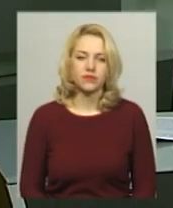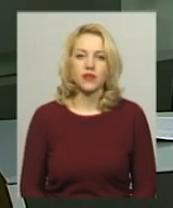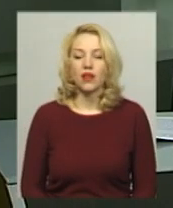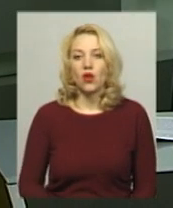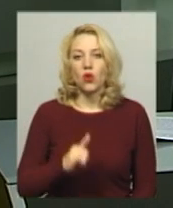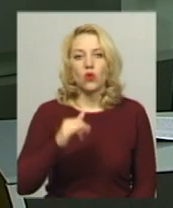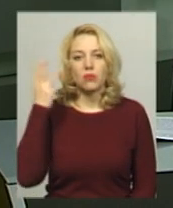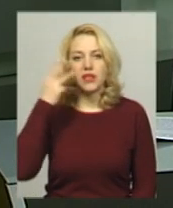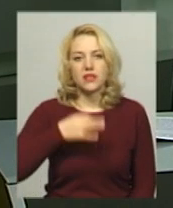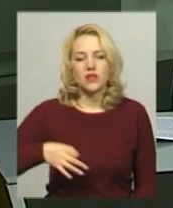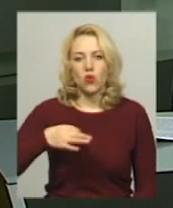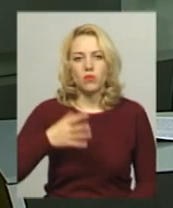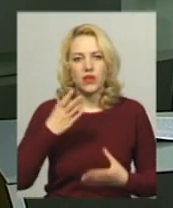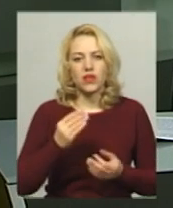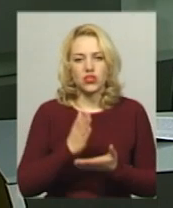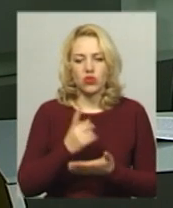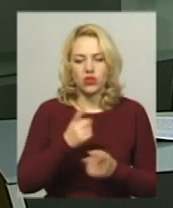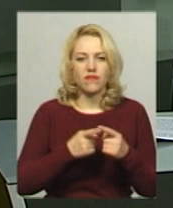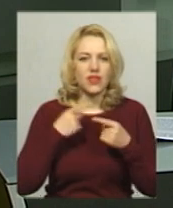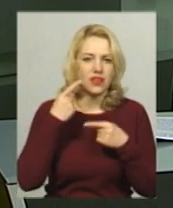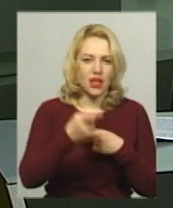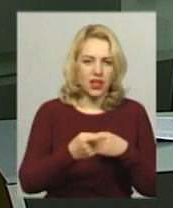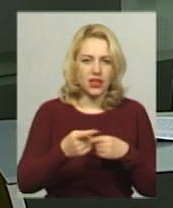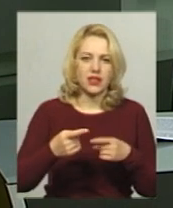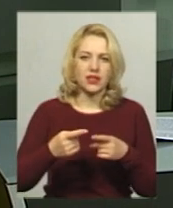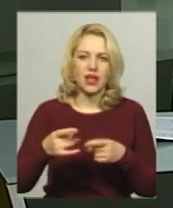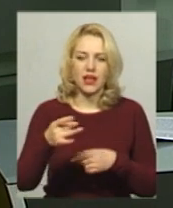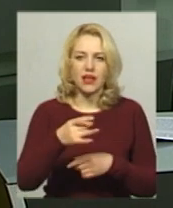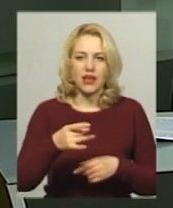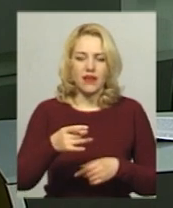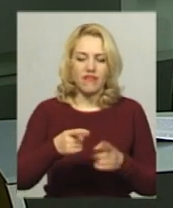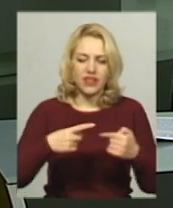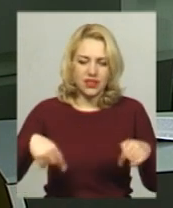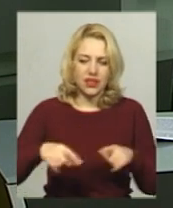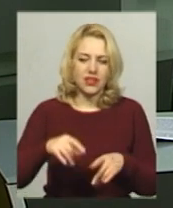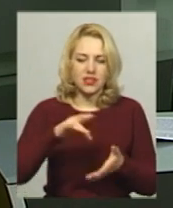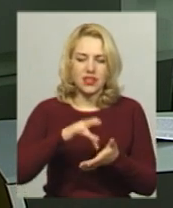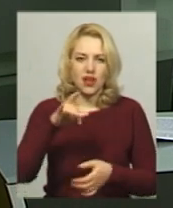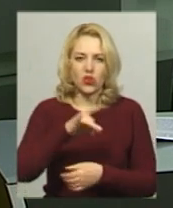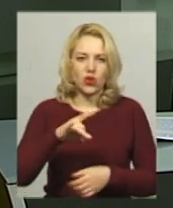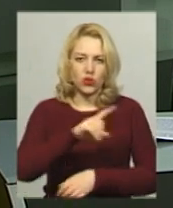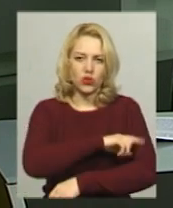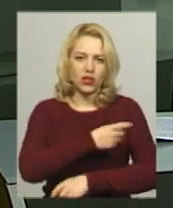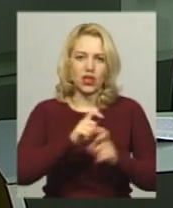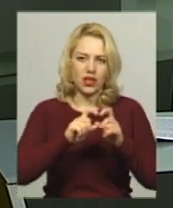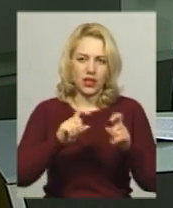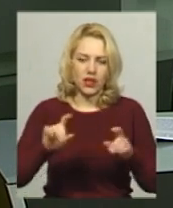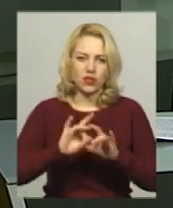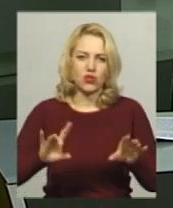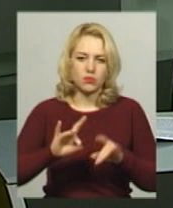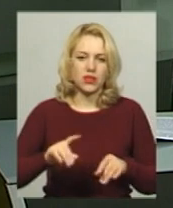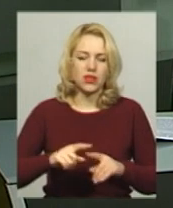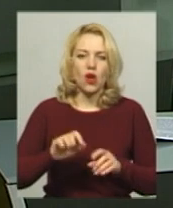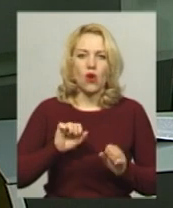У Хмельницькій області є ще одне віддалене відділення Центральної районної лікарні, розповідає директор департаменту охорони здоров'я Хмельницької